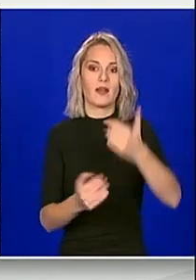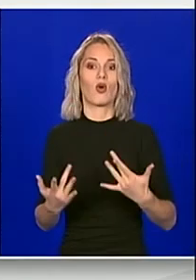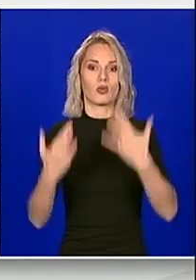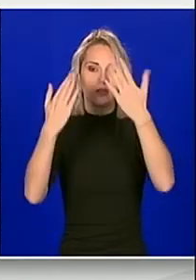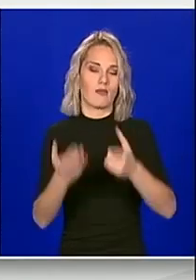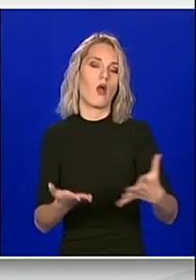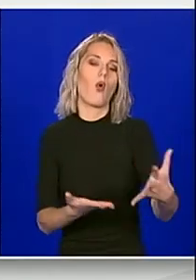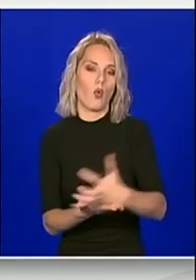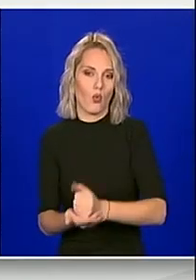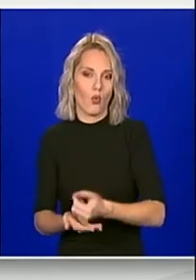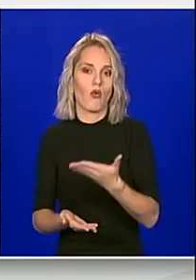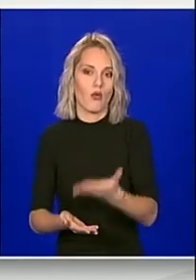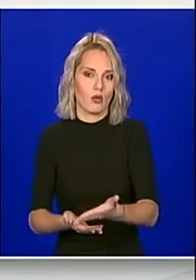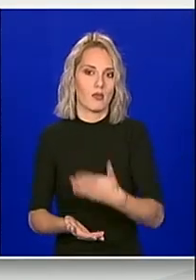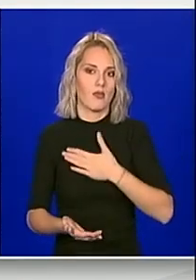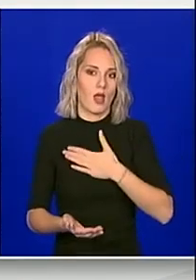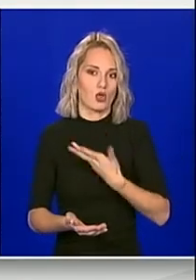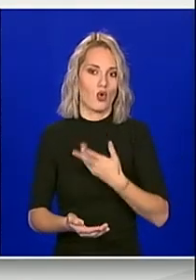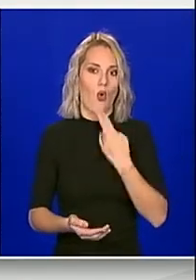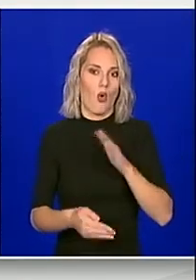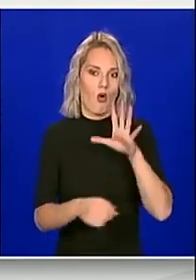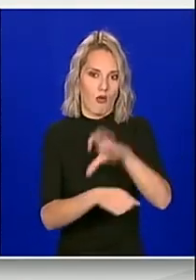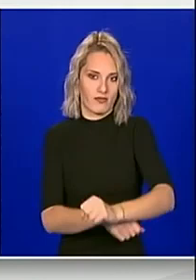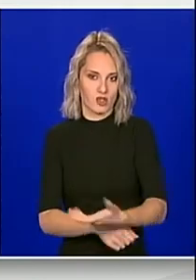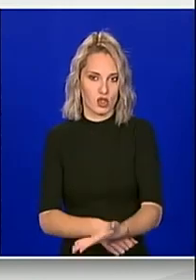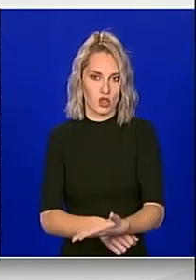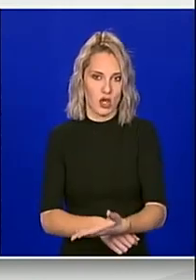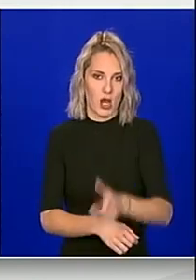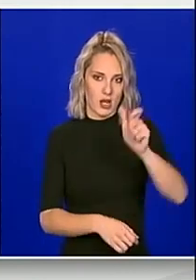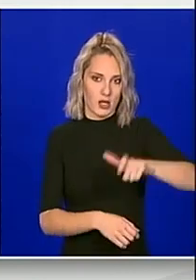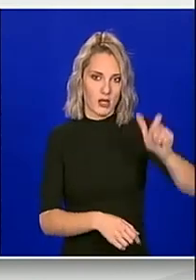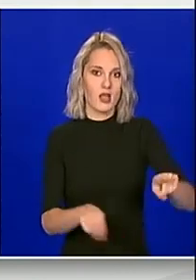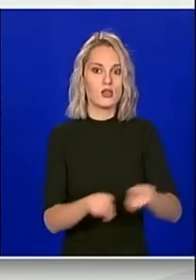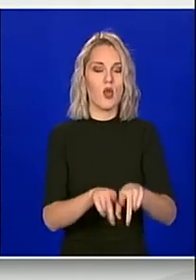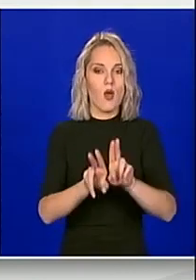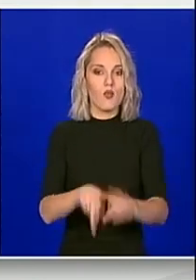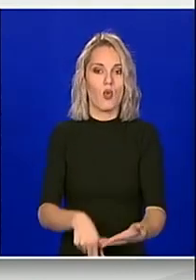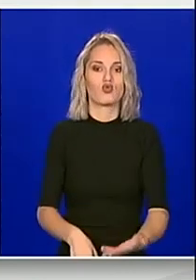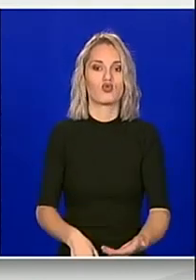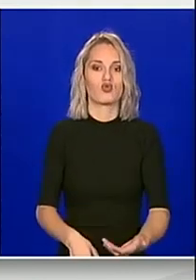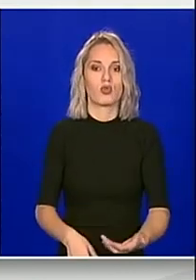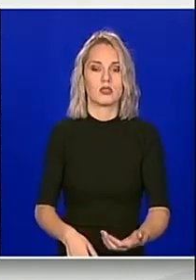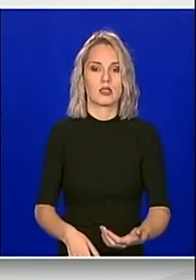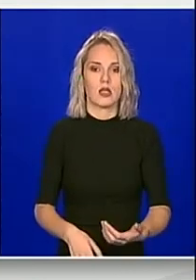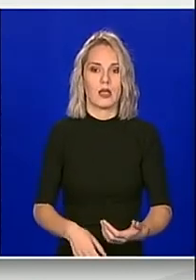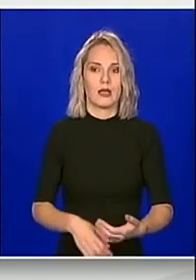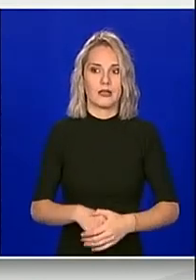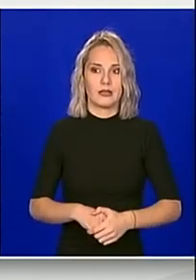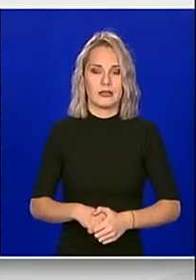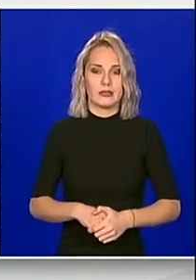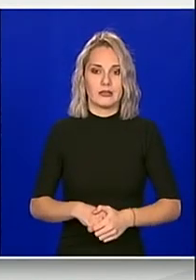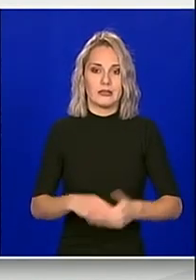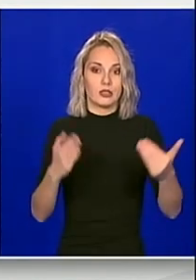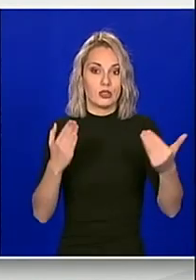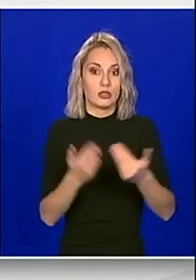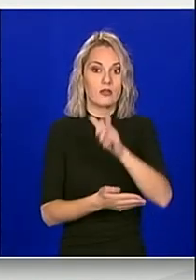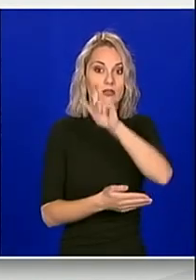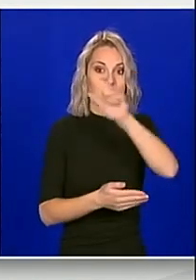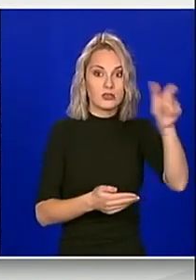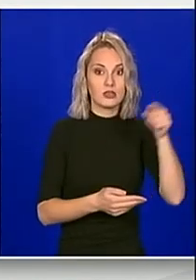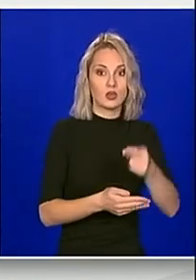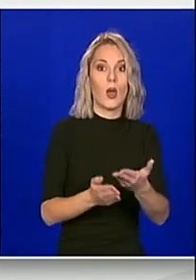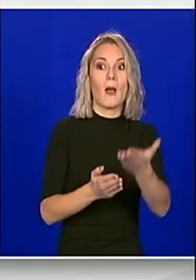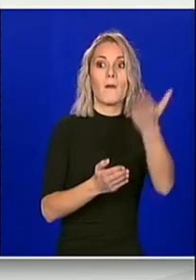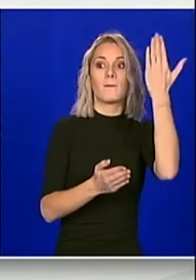korist naših ovršenika. Uvodimo mogućnost da se, dakle, novih instituta, to je prethodna